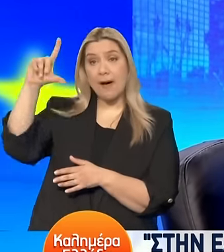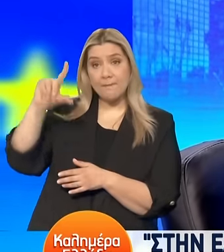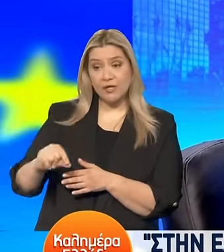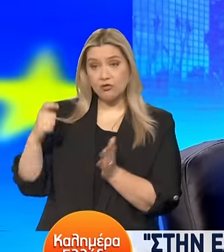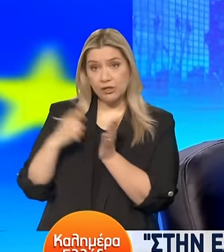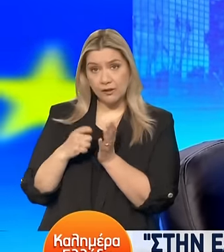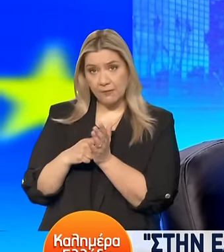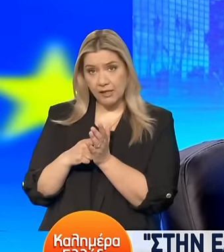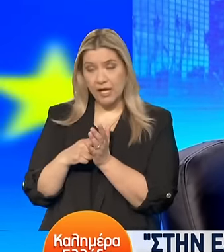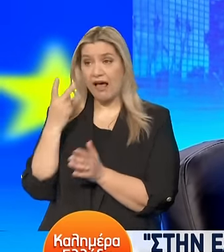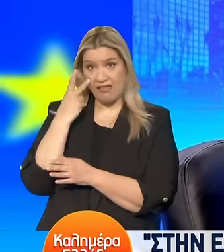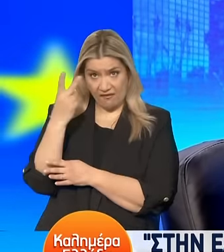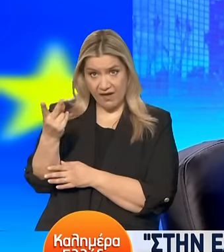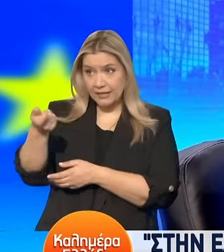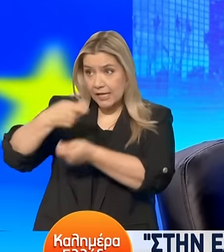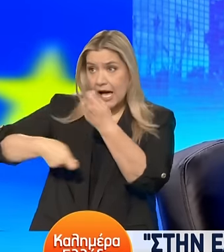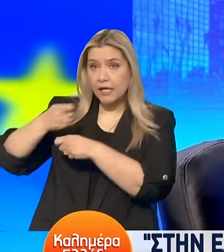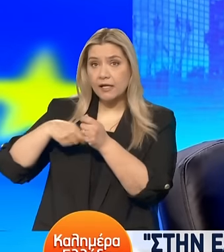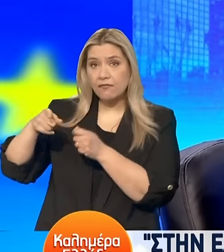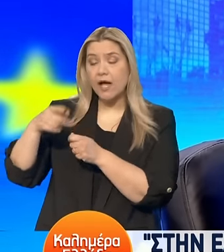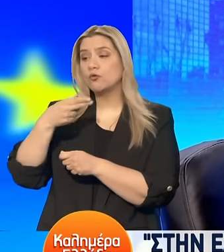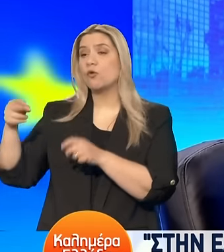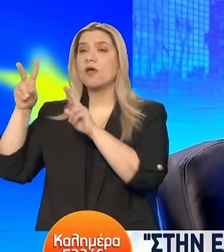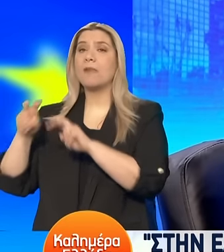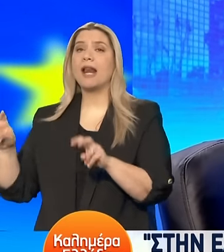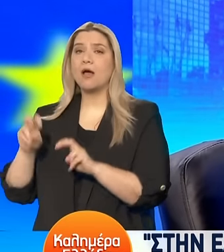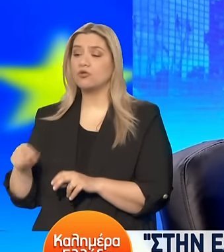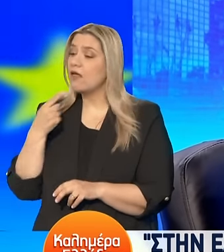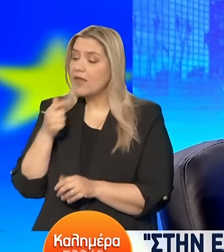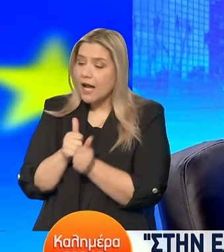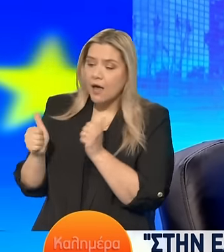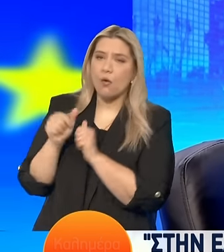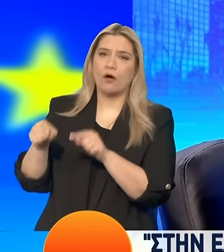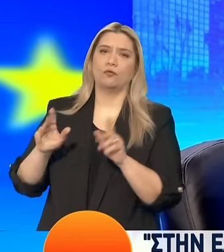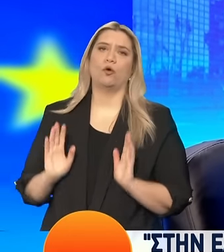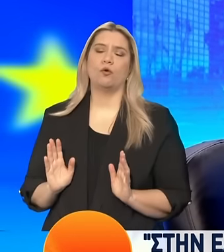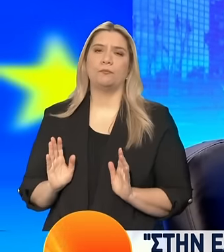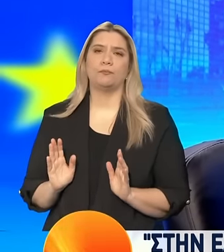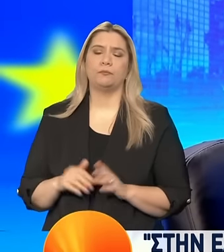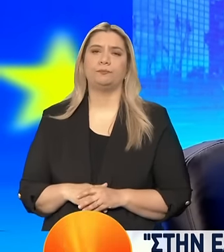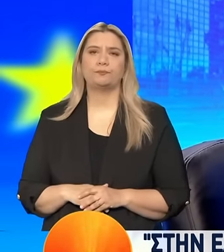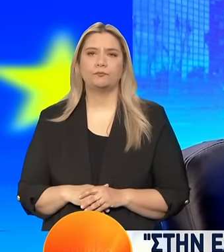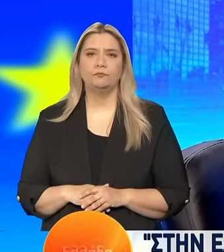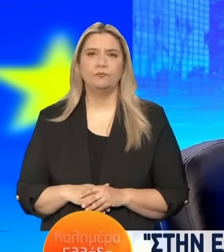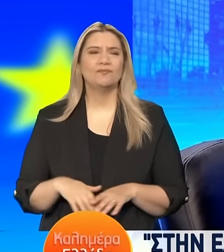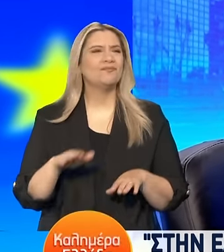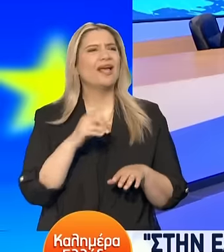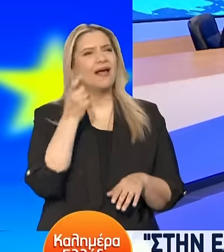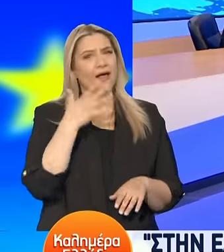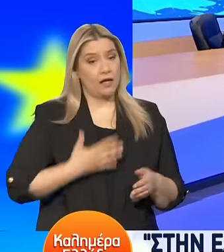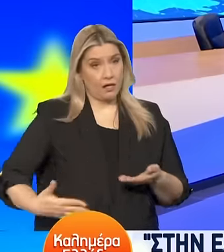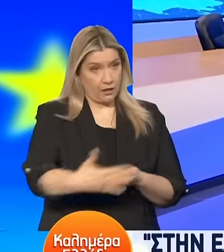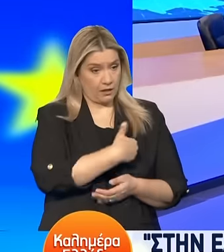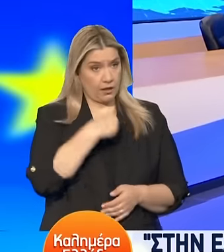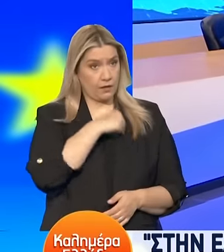προϊόν. Αυτό μπορεί να είναι και ζήτημα ελέγχου. Εγώ δεν αναφέρομαι πρωτίστως αυτό. Αυτή τη στιγμή, κύριε Παπαδάκη, Δημοσιονομικά δεν βγαίνει ούτε για μικρό